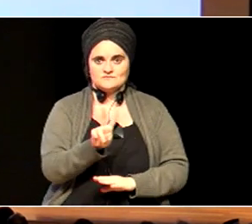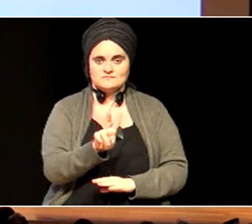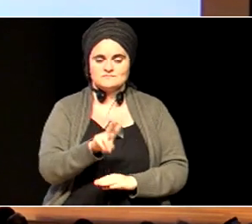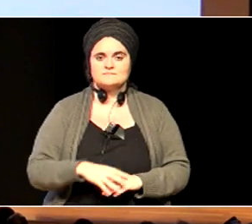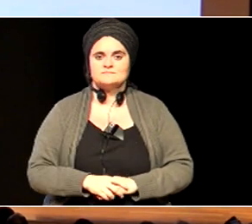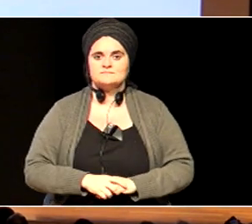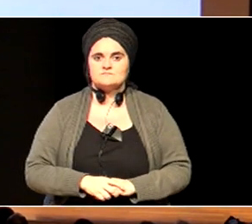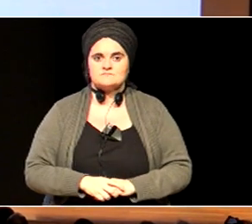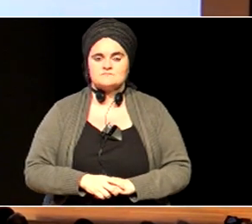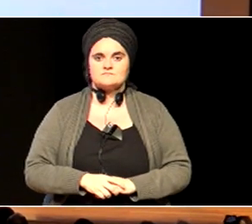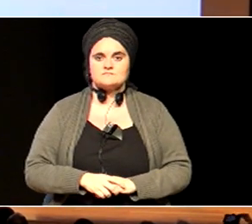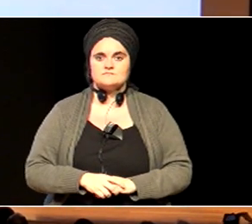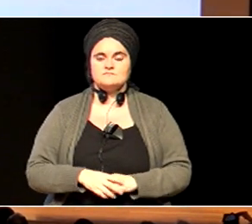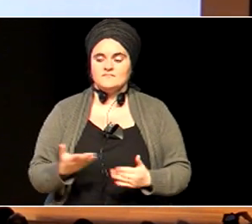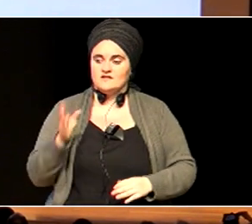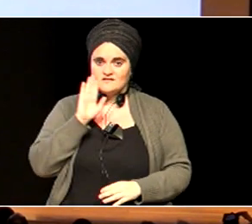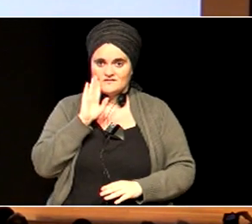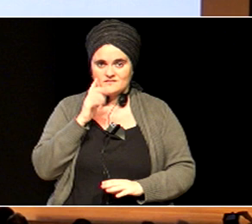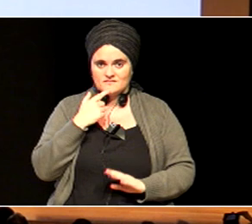noski, komentatu dut,